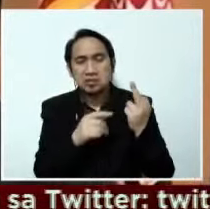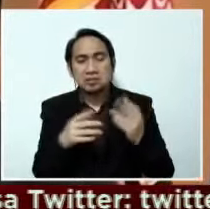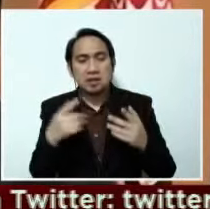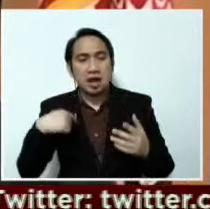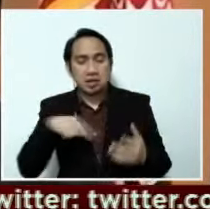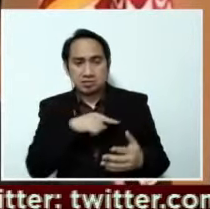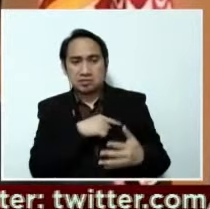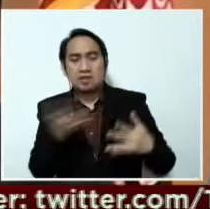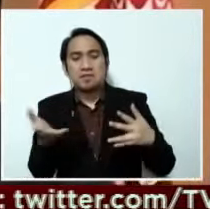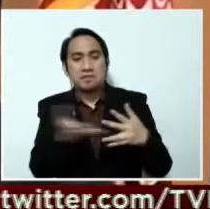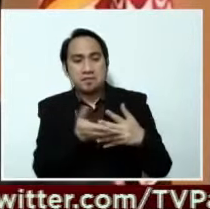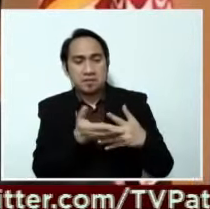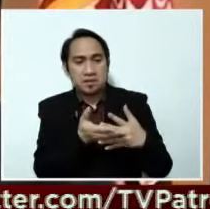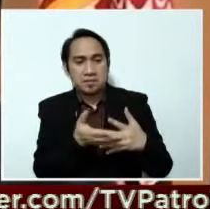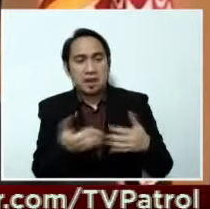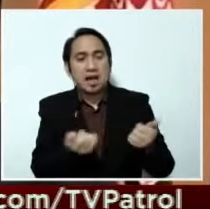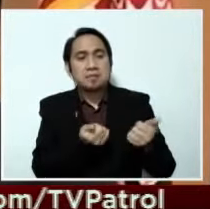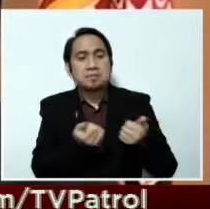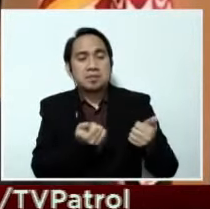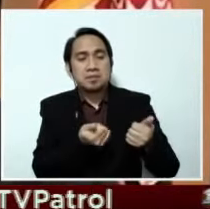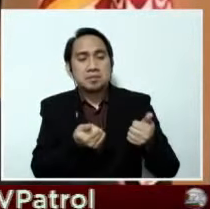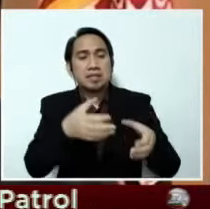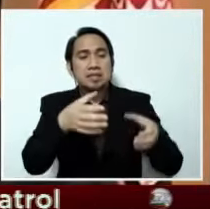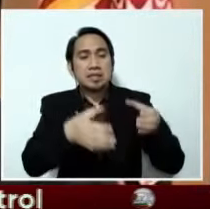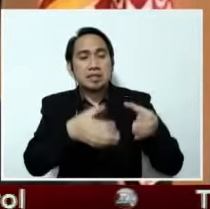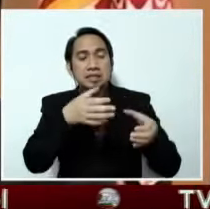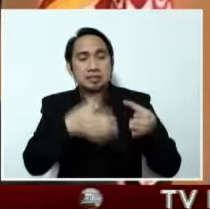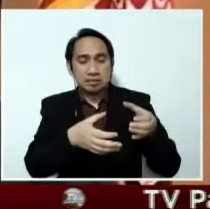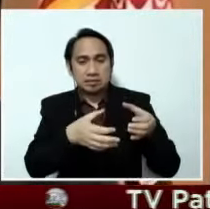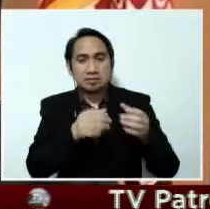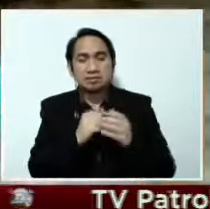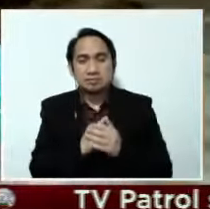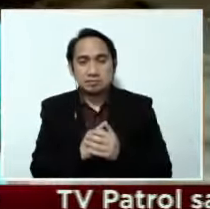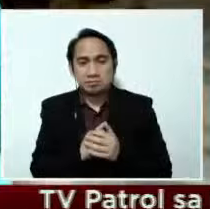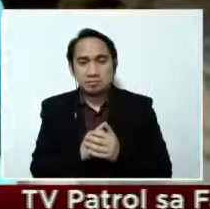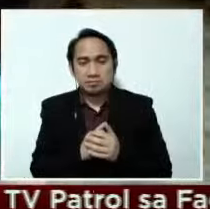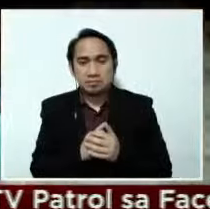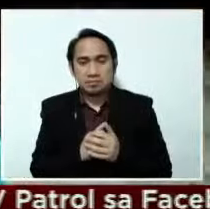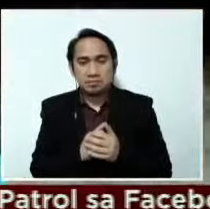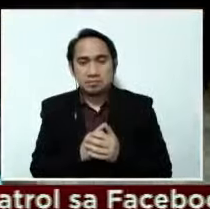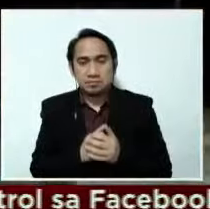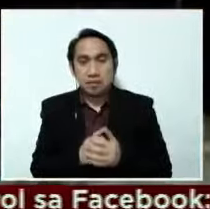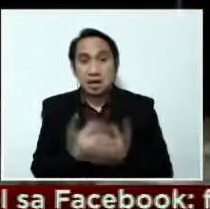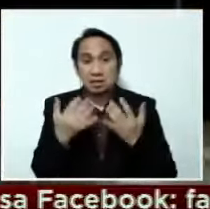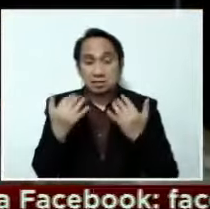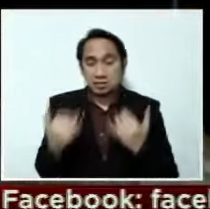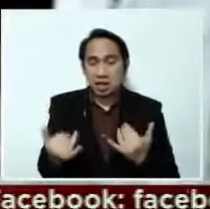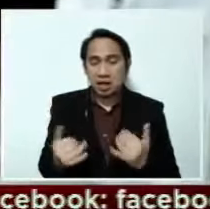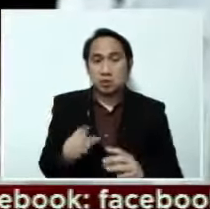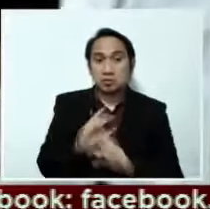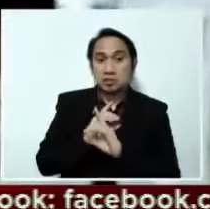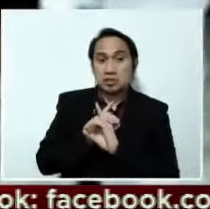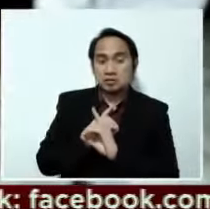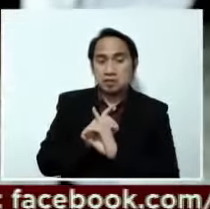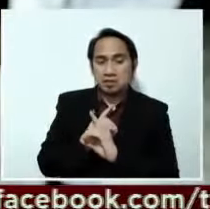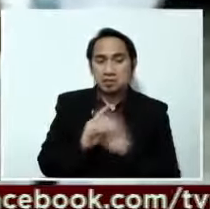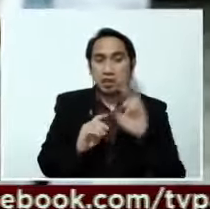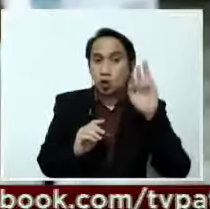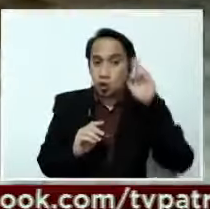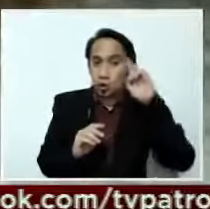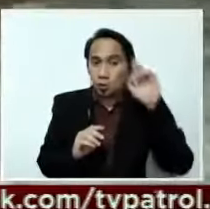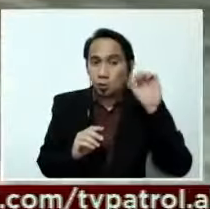'y magpapahil ng administrative case sa mayor na ito sa Office of the Umbudsman. Dumepensa si Mayor Romualdez sa ginawa niyang